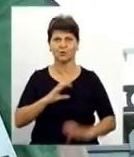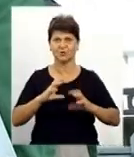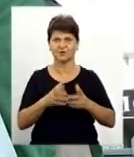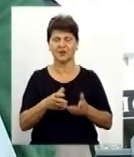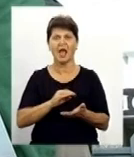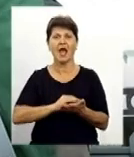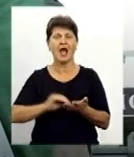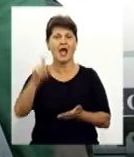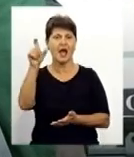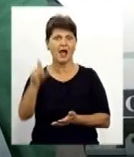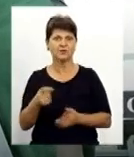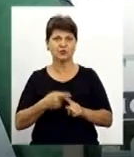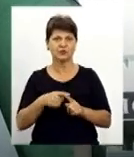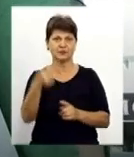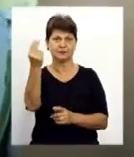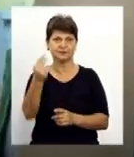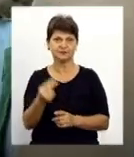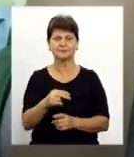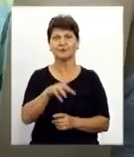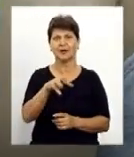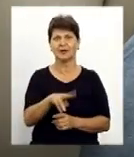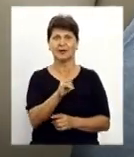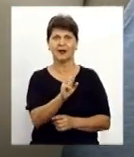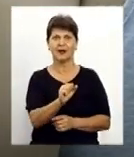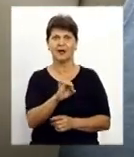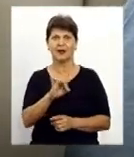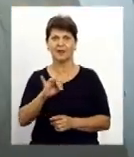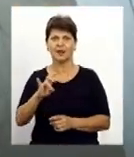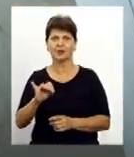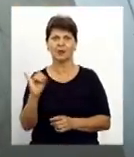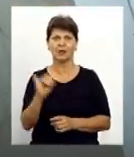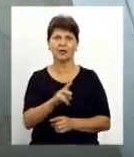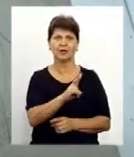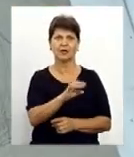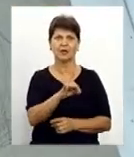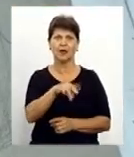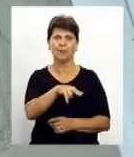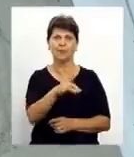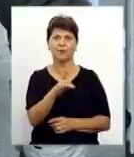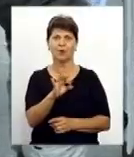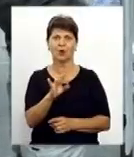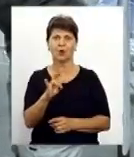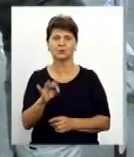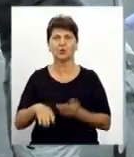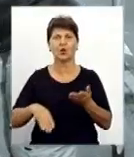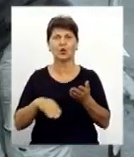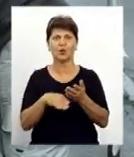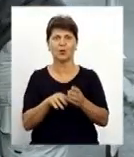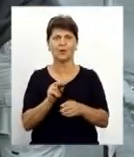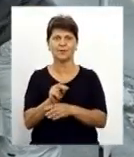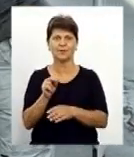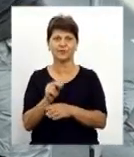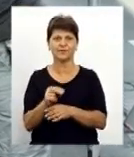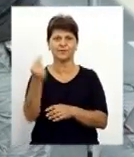Авторами даного стінопису є Марина Карпенко та Ірина Прокопчук. Допомагає малювати арт-об'єкт вінинський художник